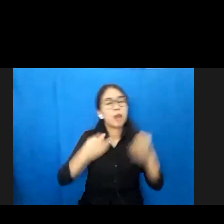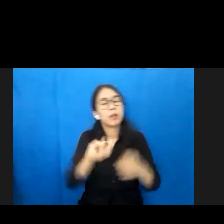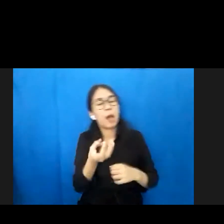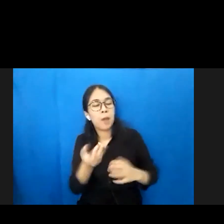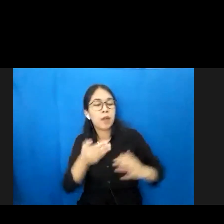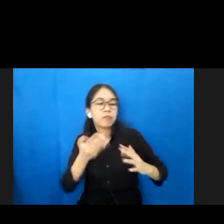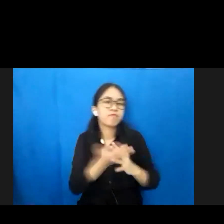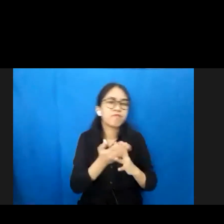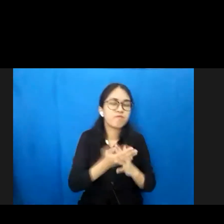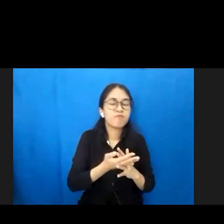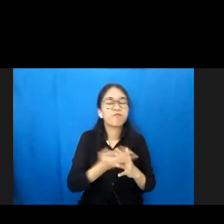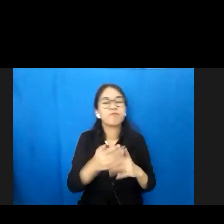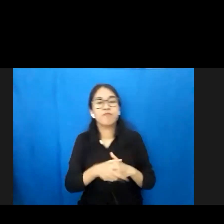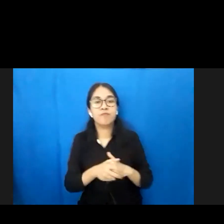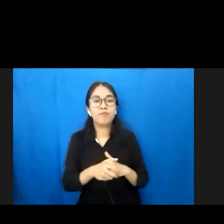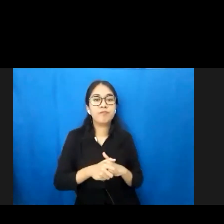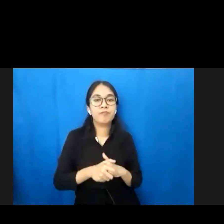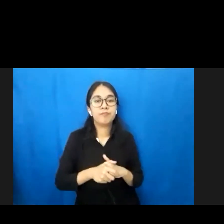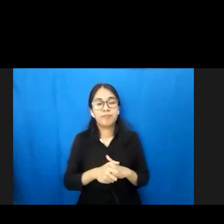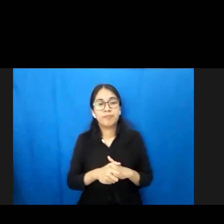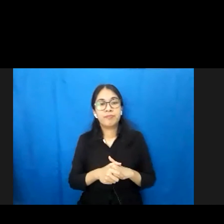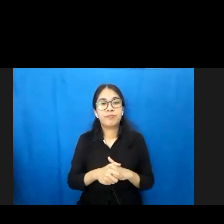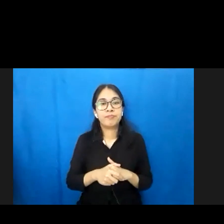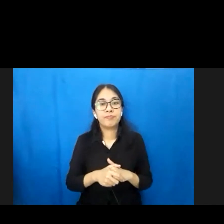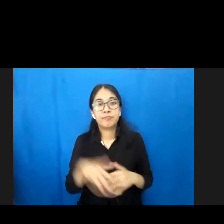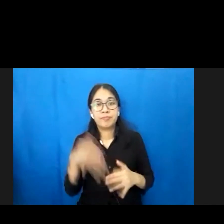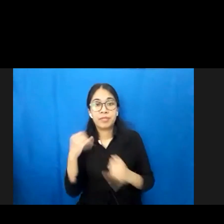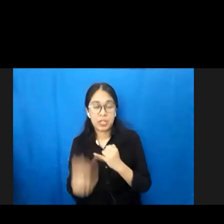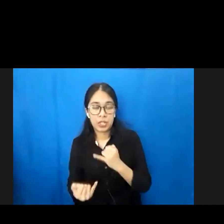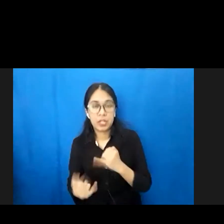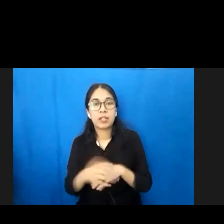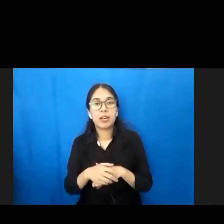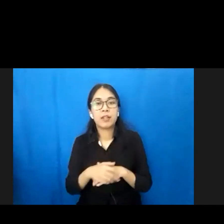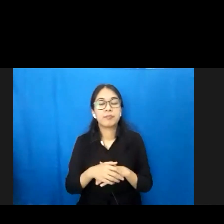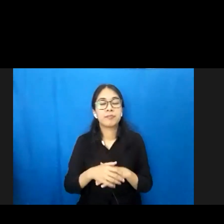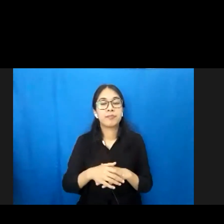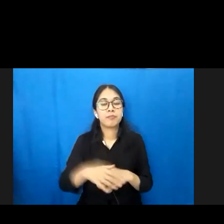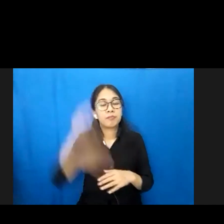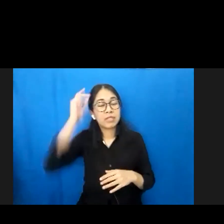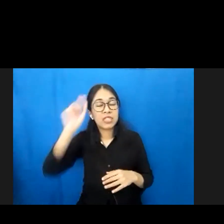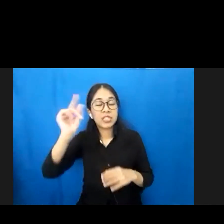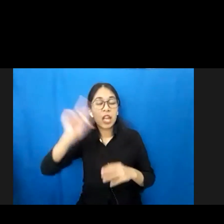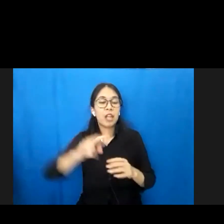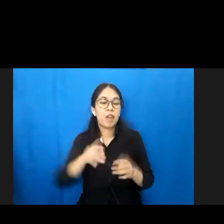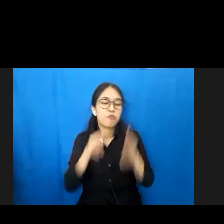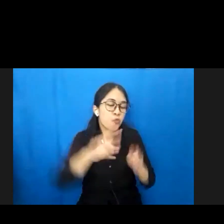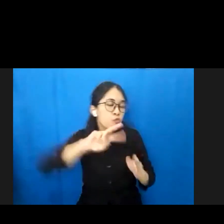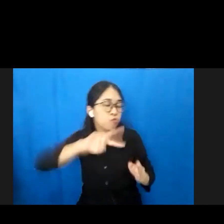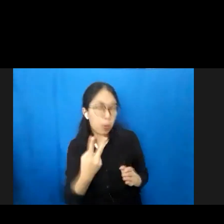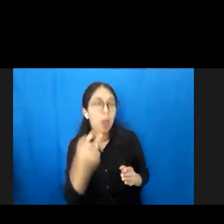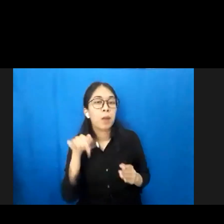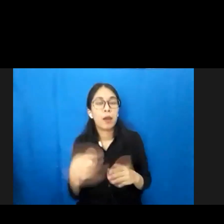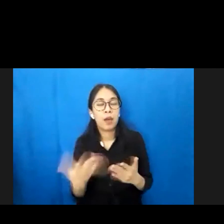dipaparkan oleh Pak Kepala Bapeda dan juga yang terakhir strategi revokusing dana desa yang dilakukan adalah desa wajib